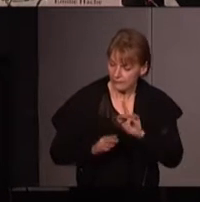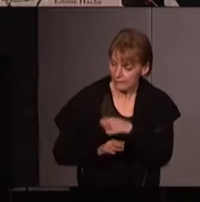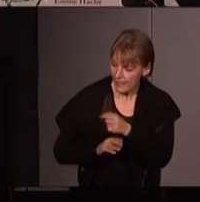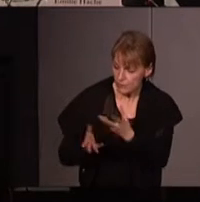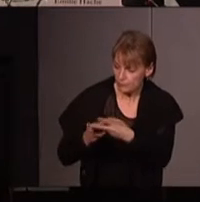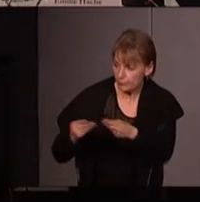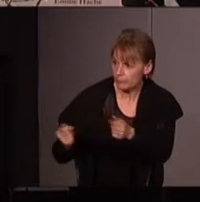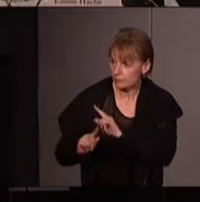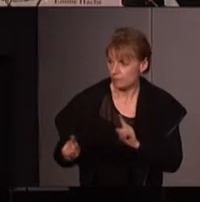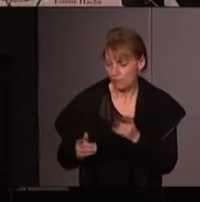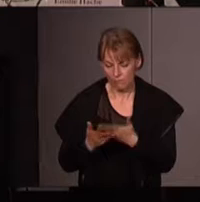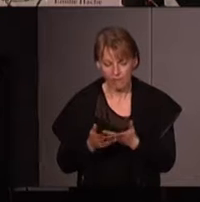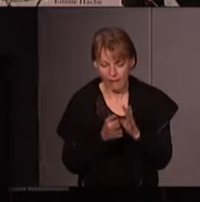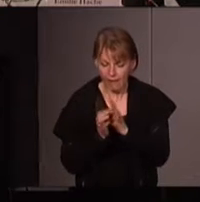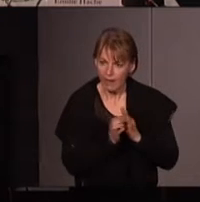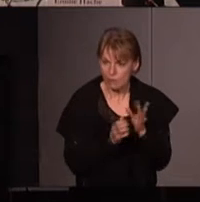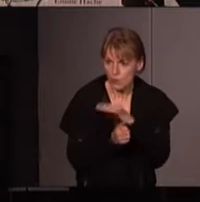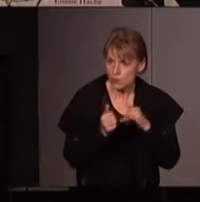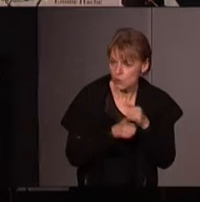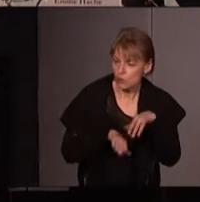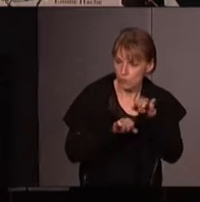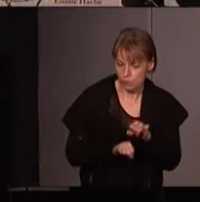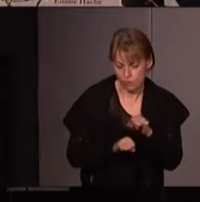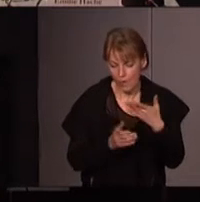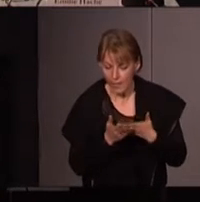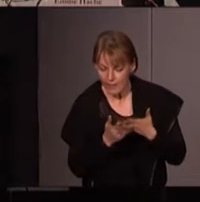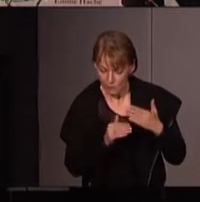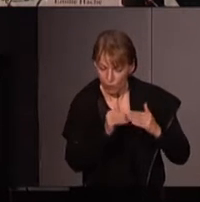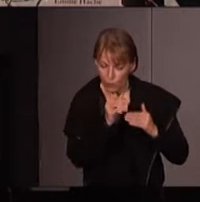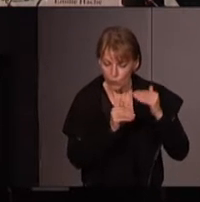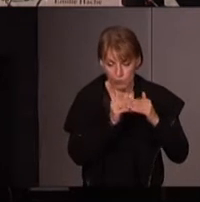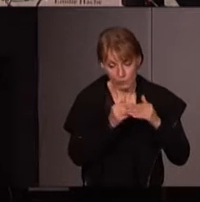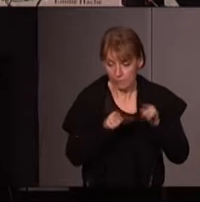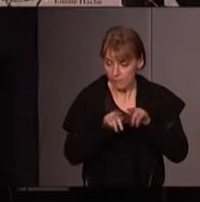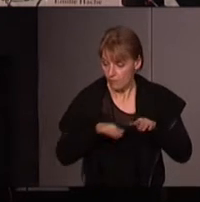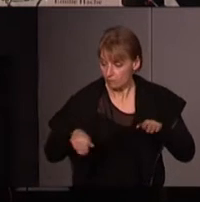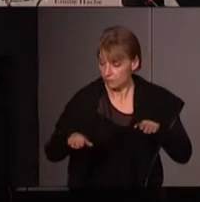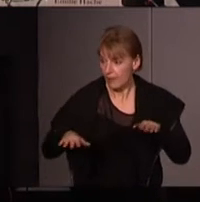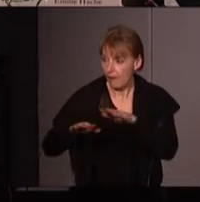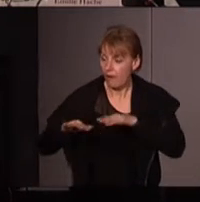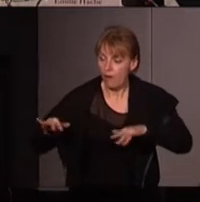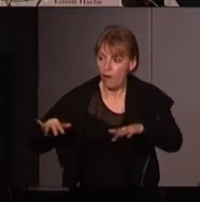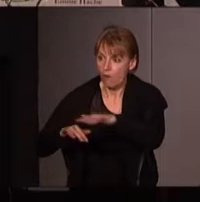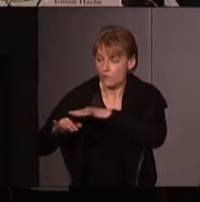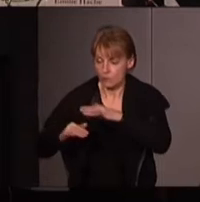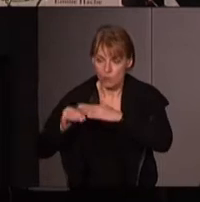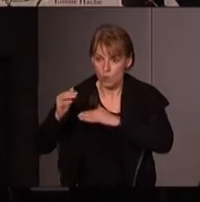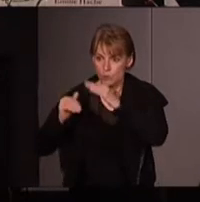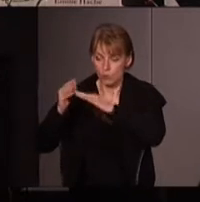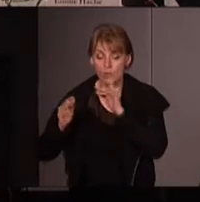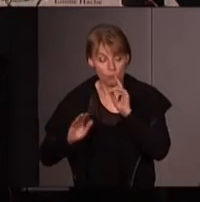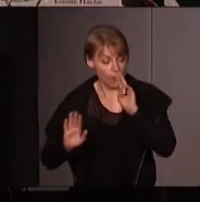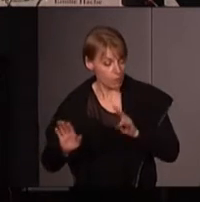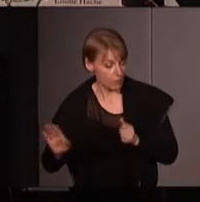il y a des rapports sociaux de pouvoir qui se sont construits en même temps que l'environnement ceux qui sont venus depuis les premières